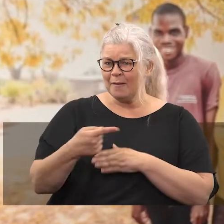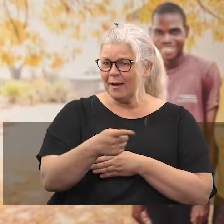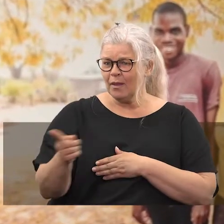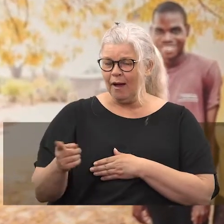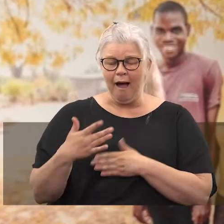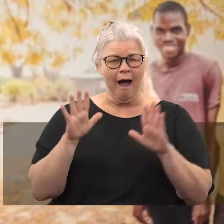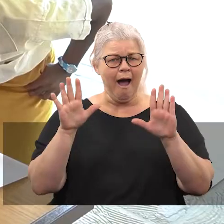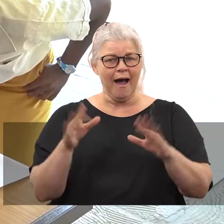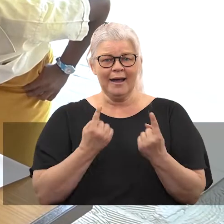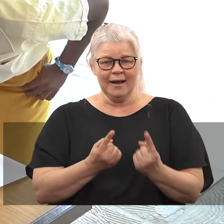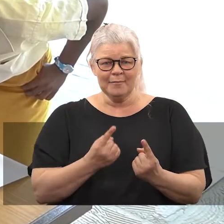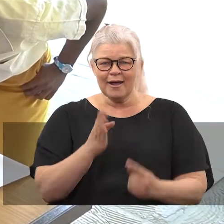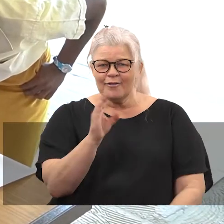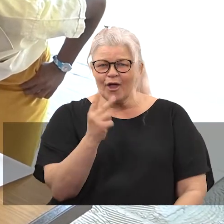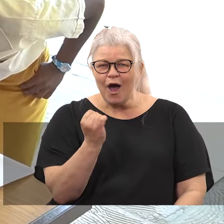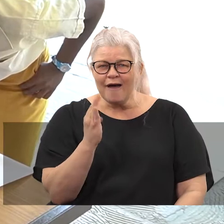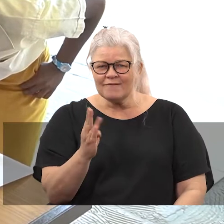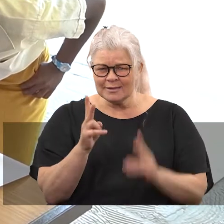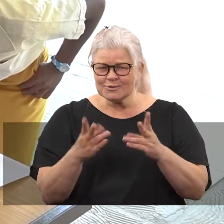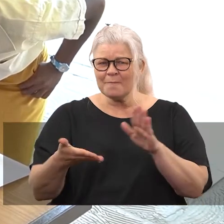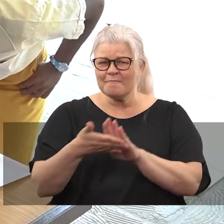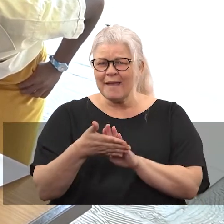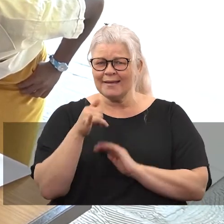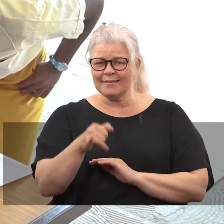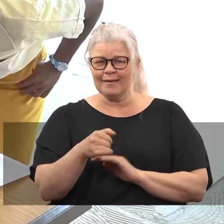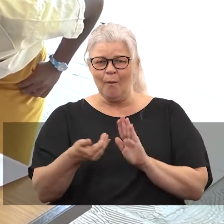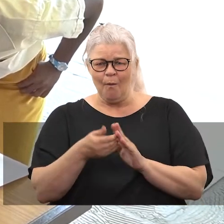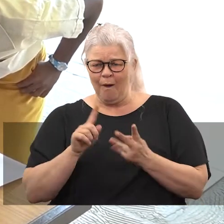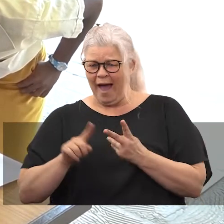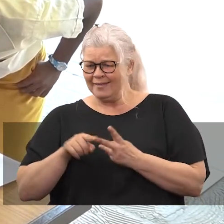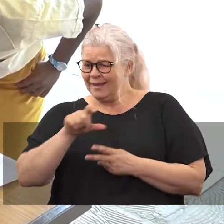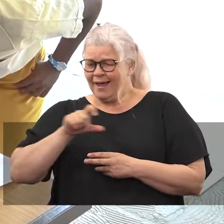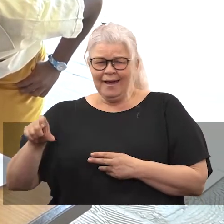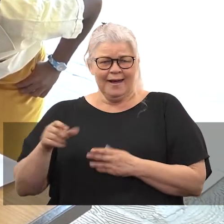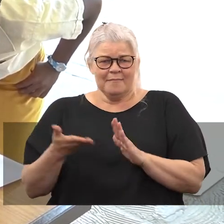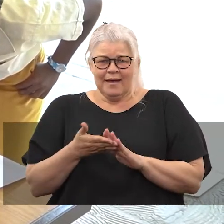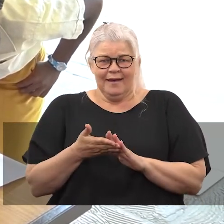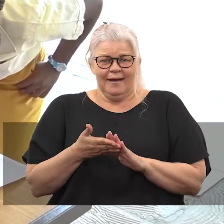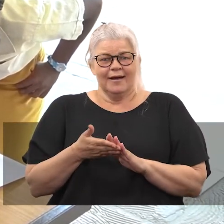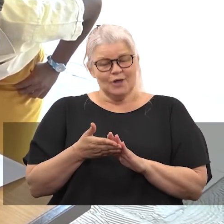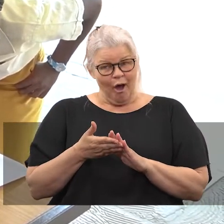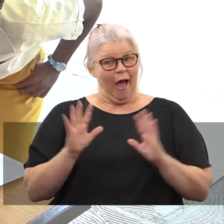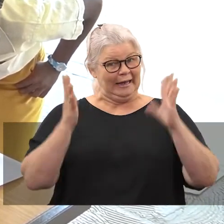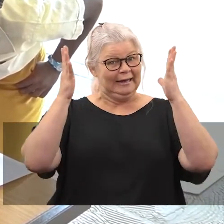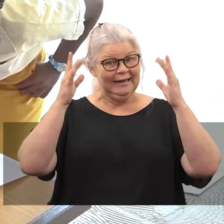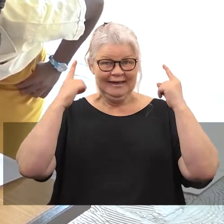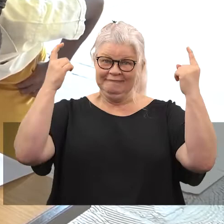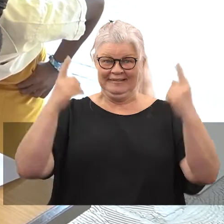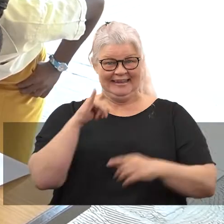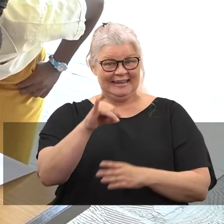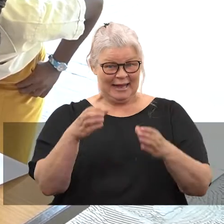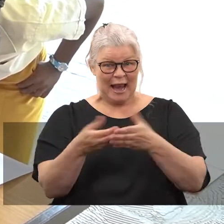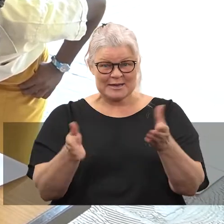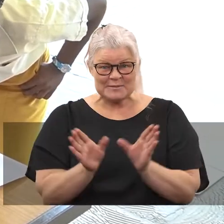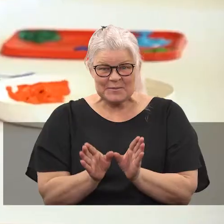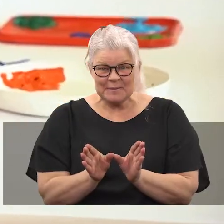dem. Och grymt imponerad av David Myrvold som var med och målade med kidserna. Det var rätt solivat inne